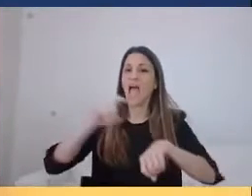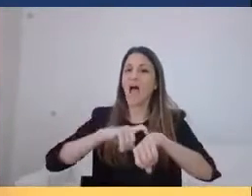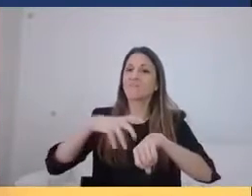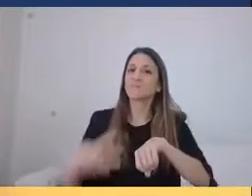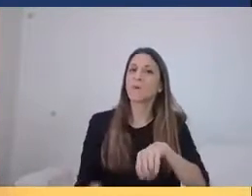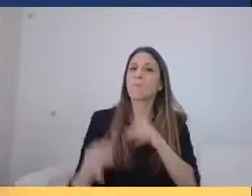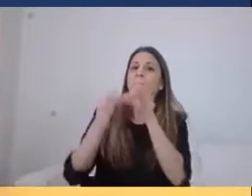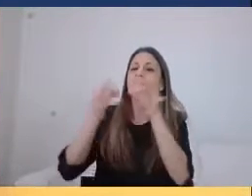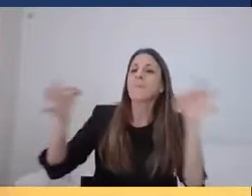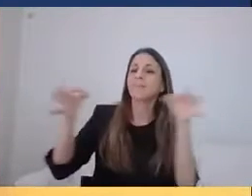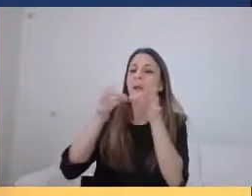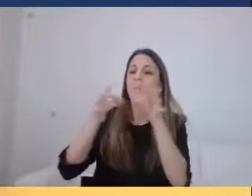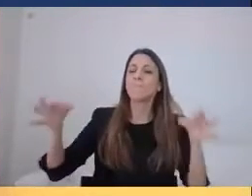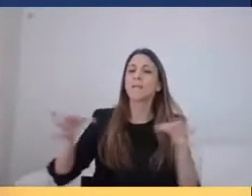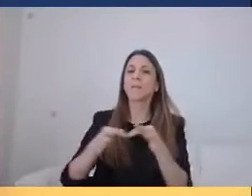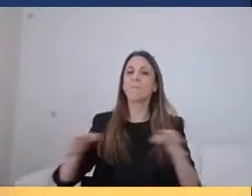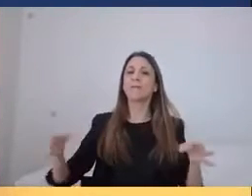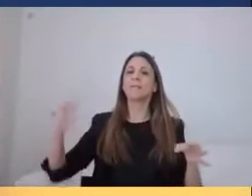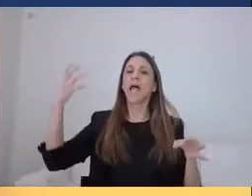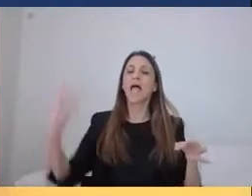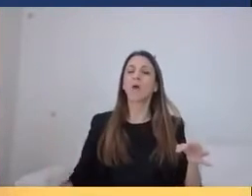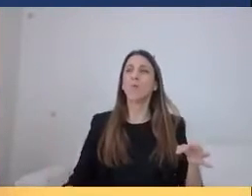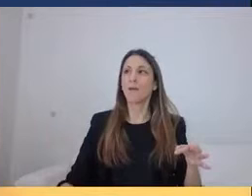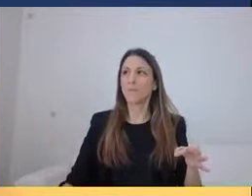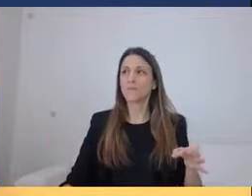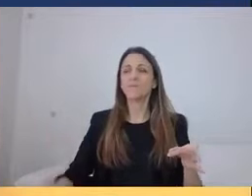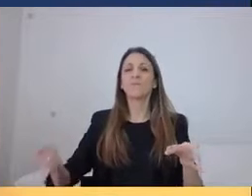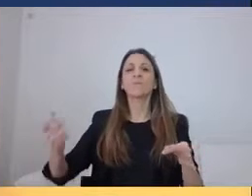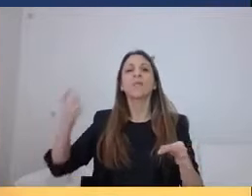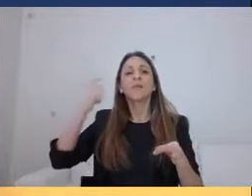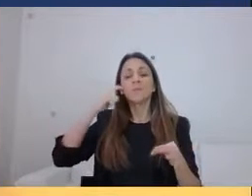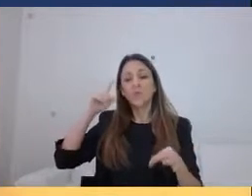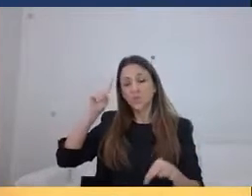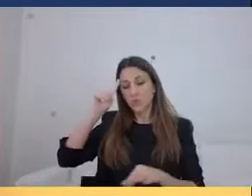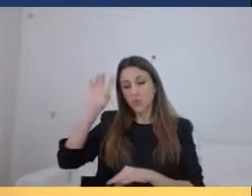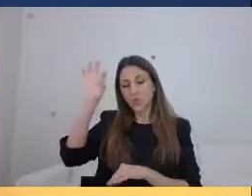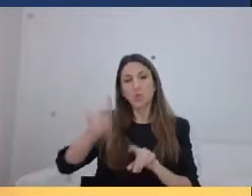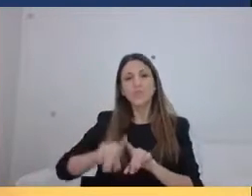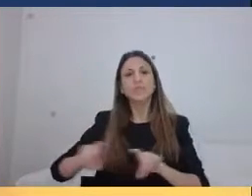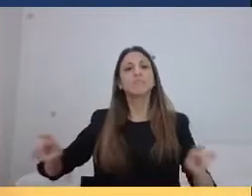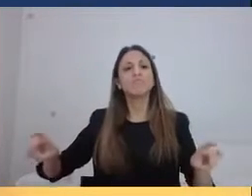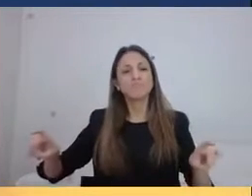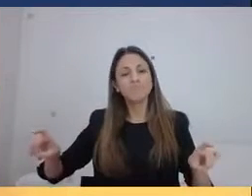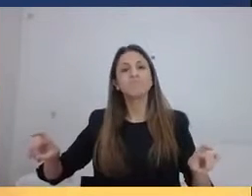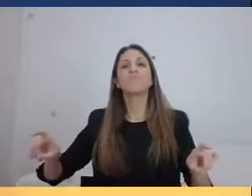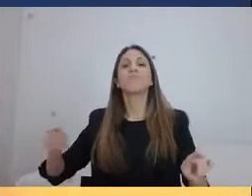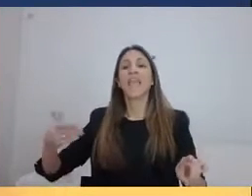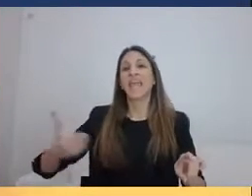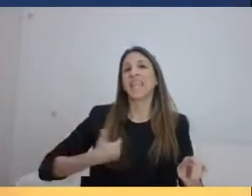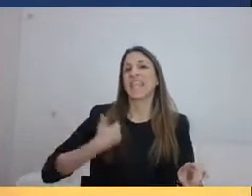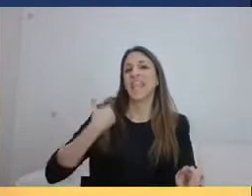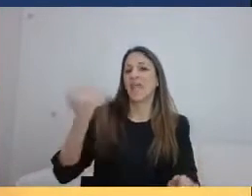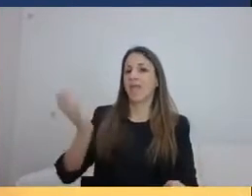να στηρίξουμε την ευαισθητοποίηση των νέων.